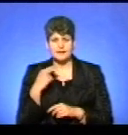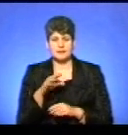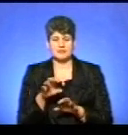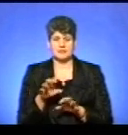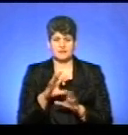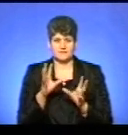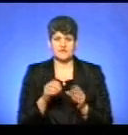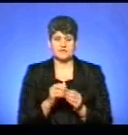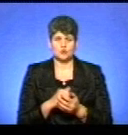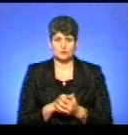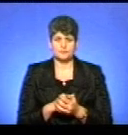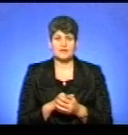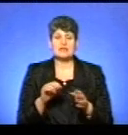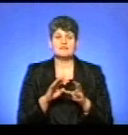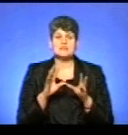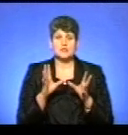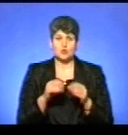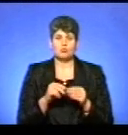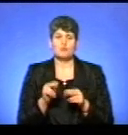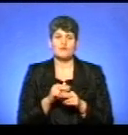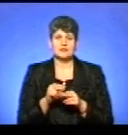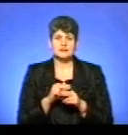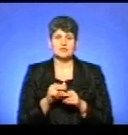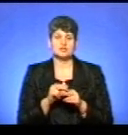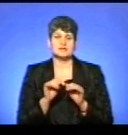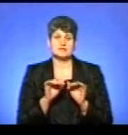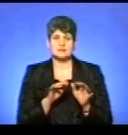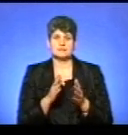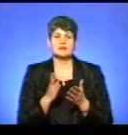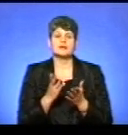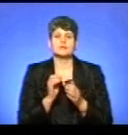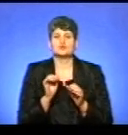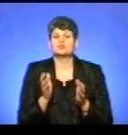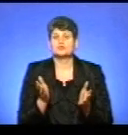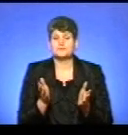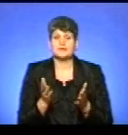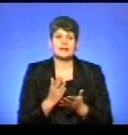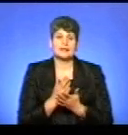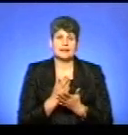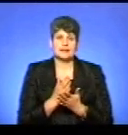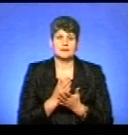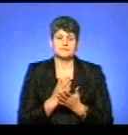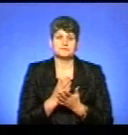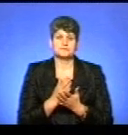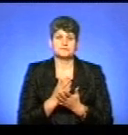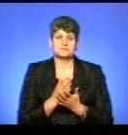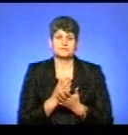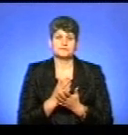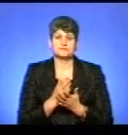в цілому? В цілому з профілактичних засобів, які можуть бути є, безумовно,